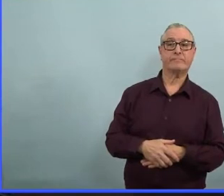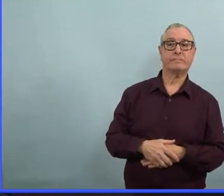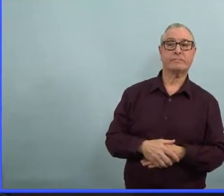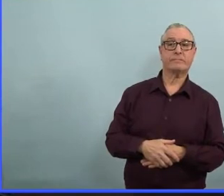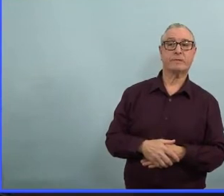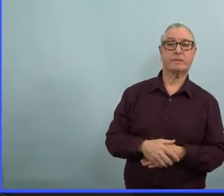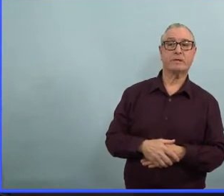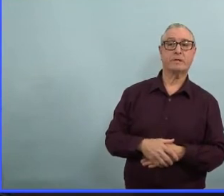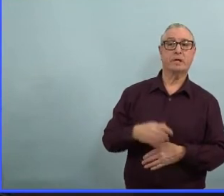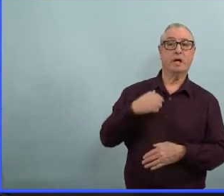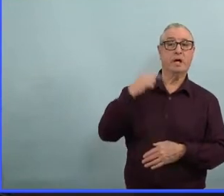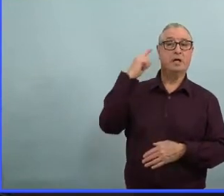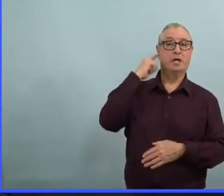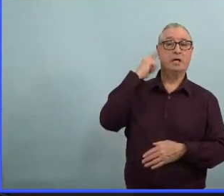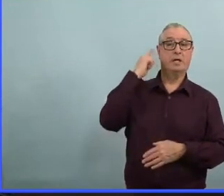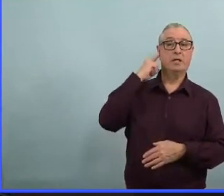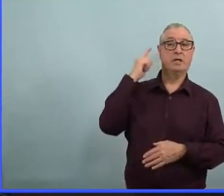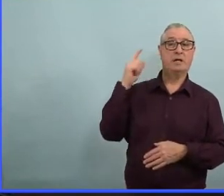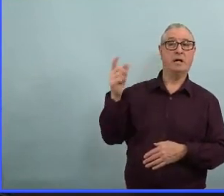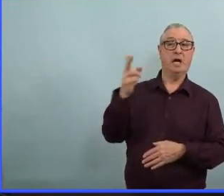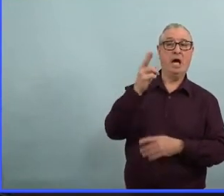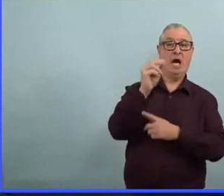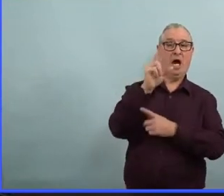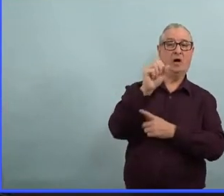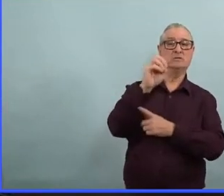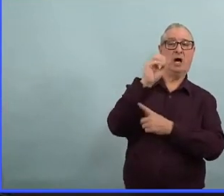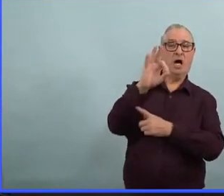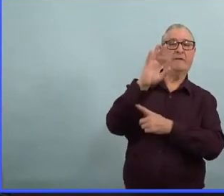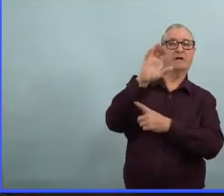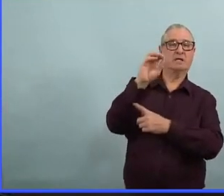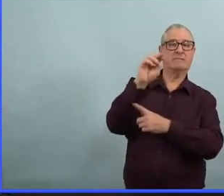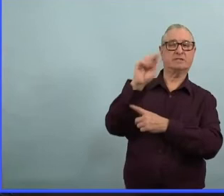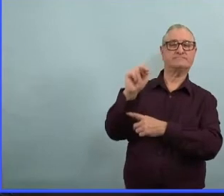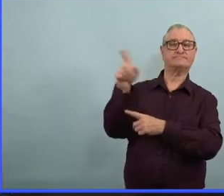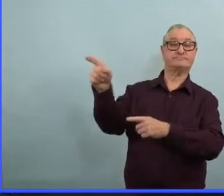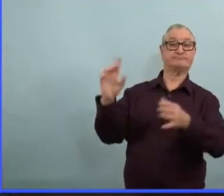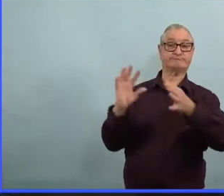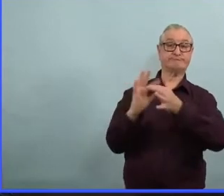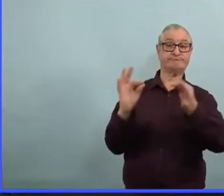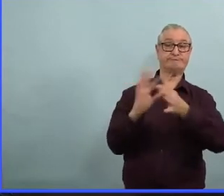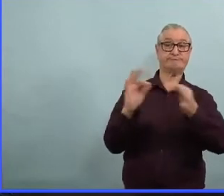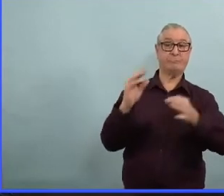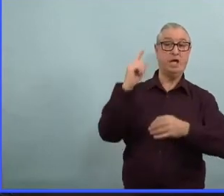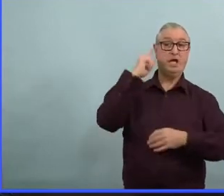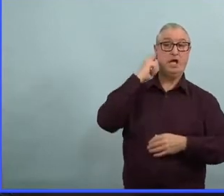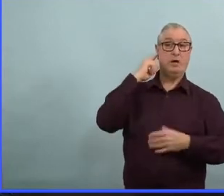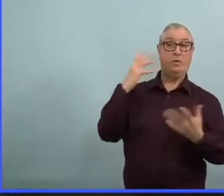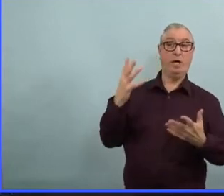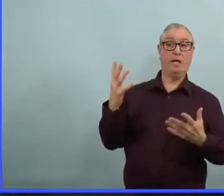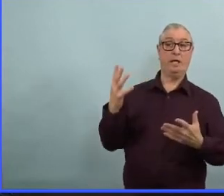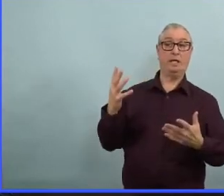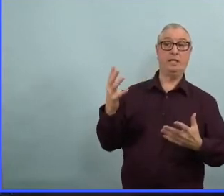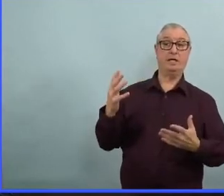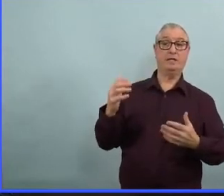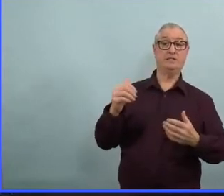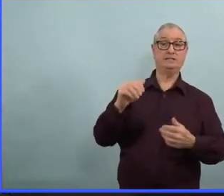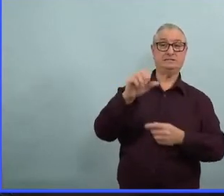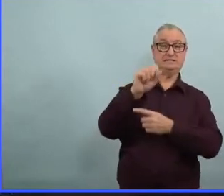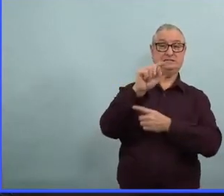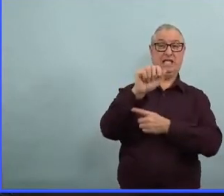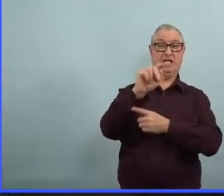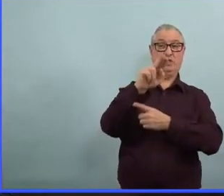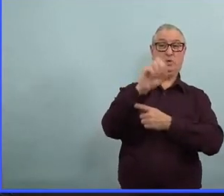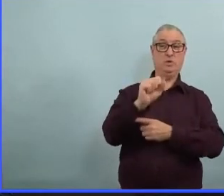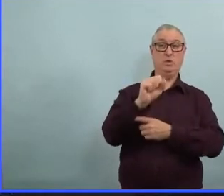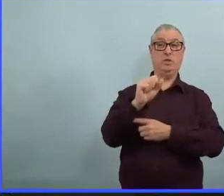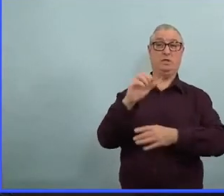Alors Kenneth Bergson a dit que franchement la désacration de la statue ici le jour du